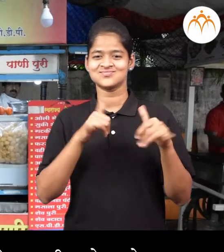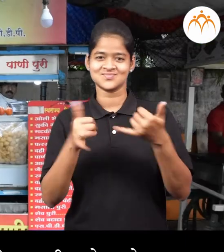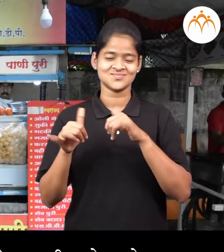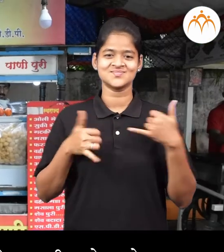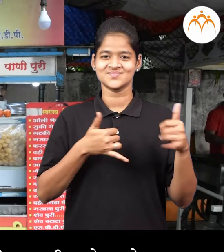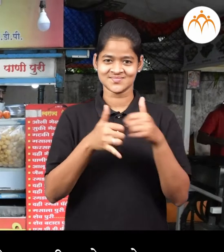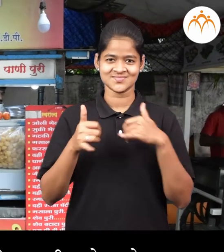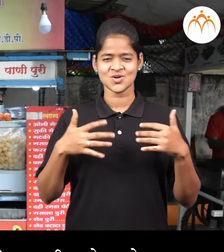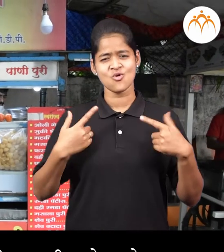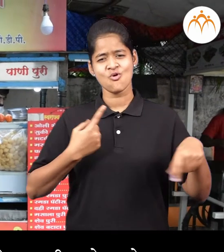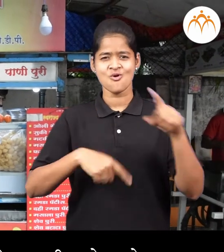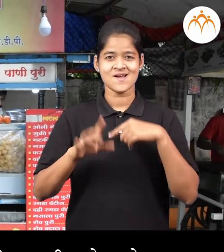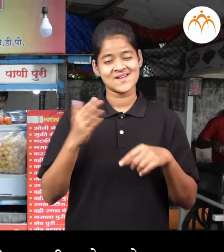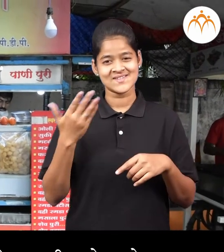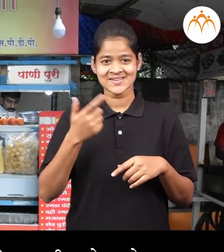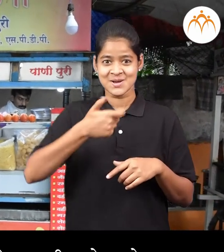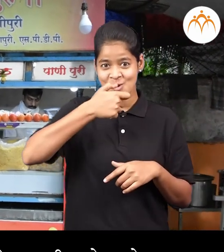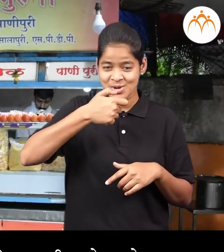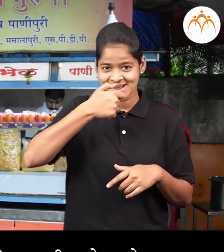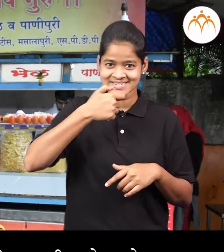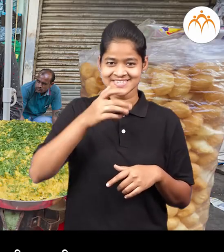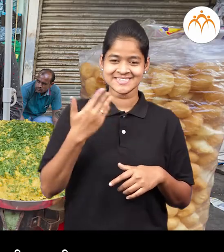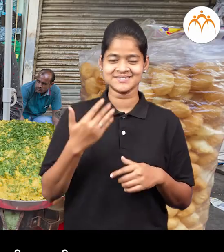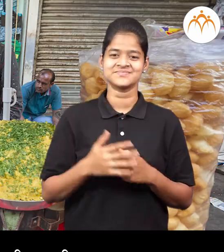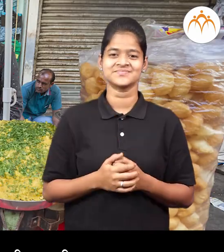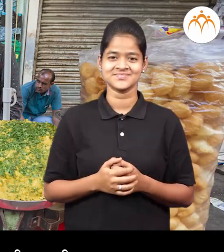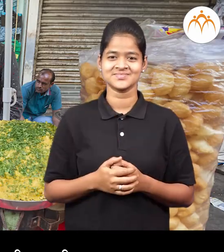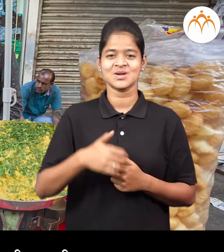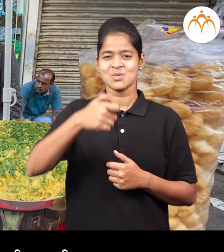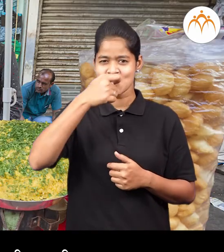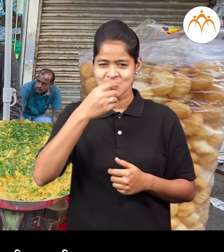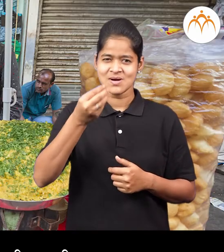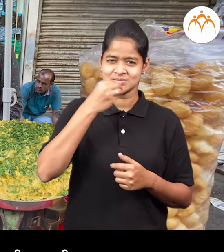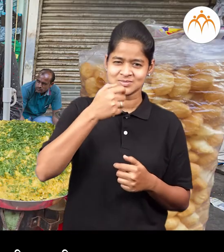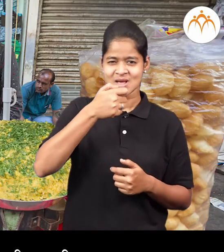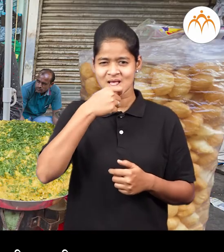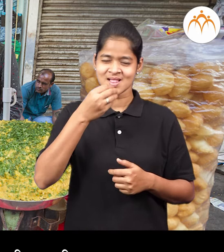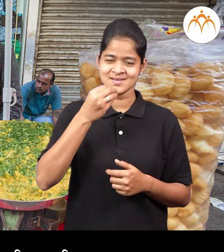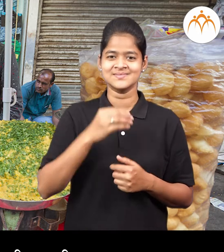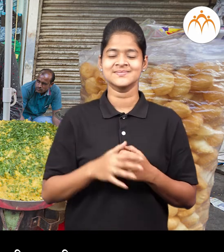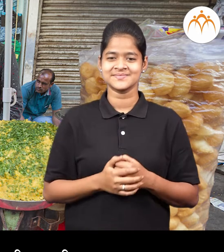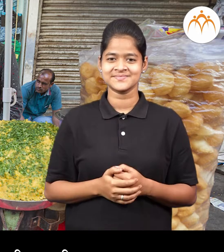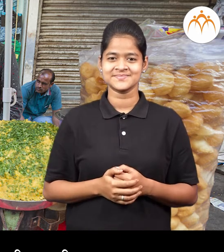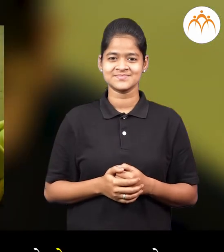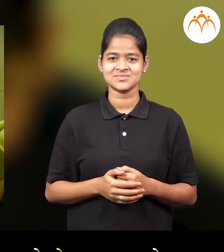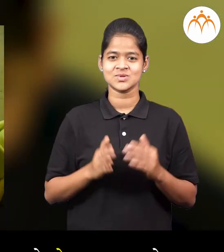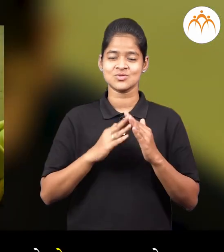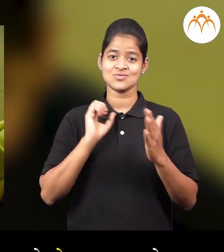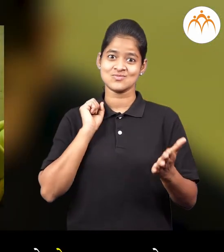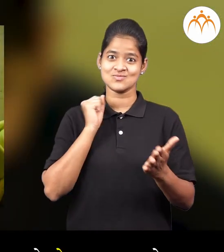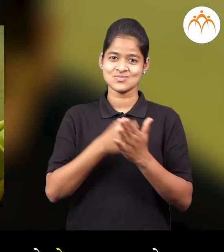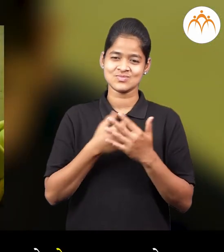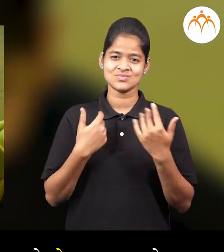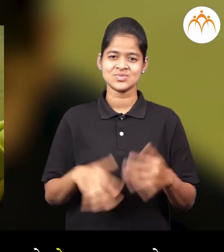शर्वाननी पाणीपूरी खाईचि असे थरले शर्वाननी पोड भर पाणीपूरी खलले घरी